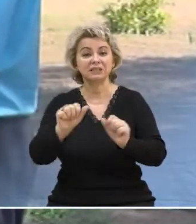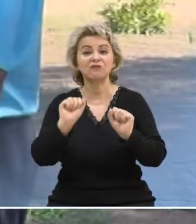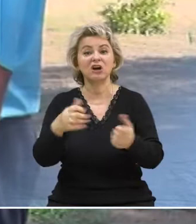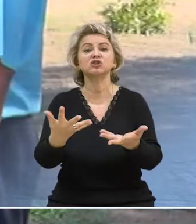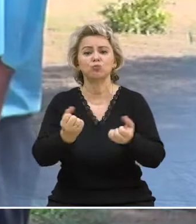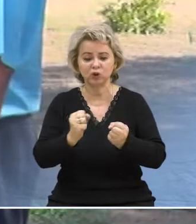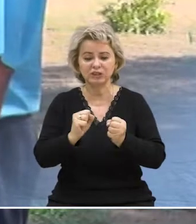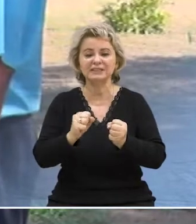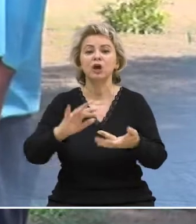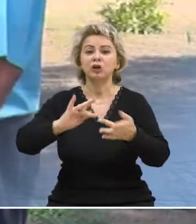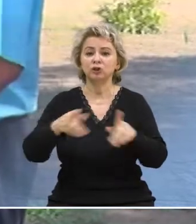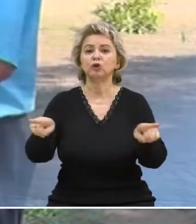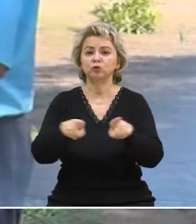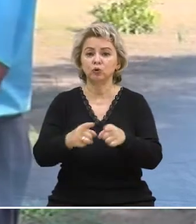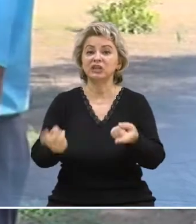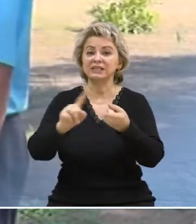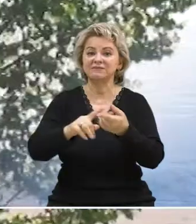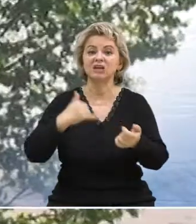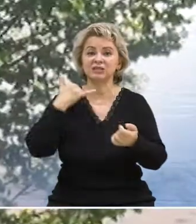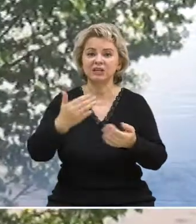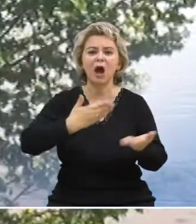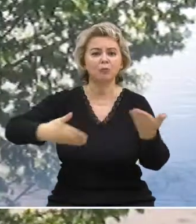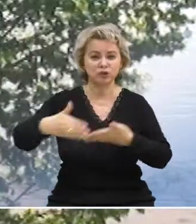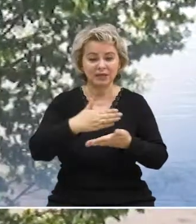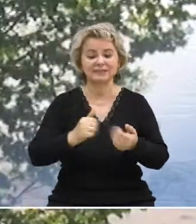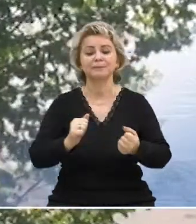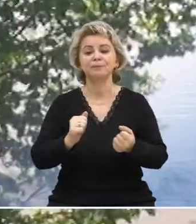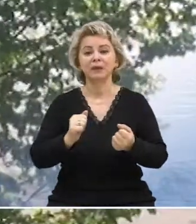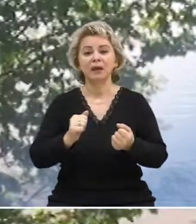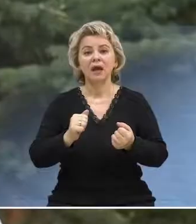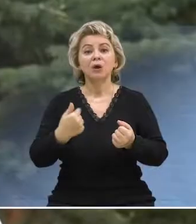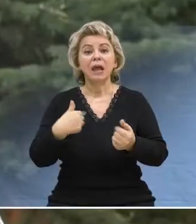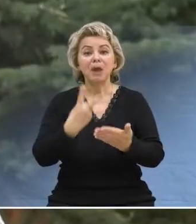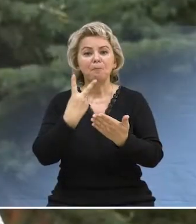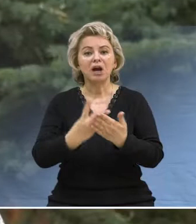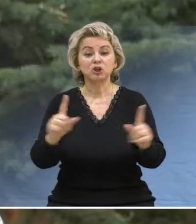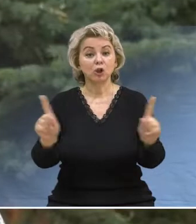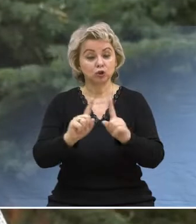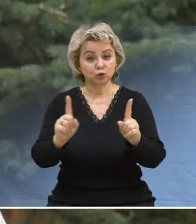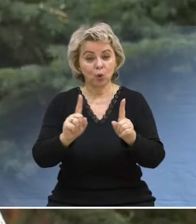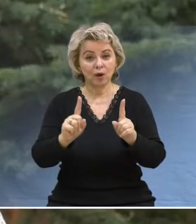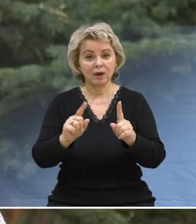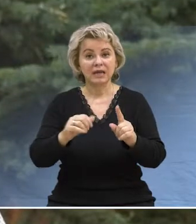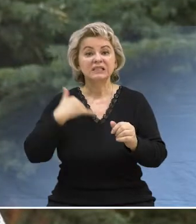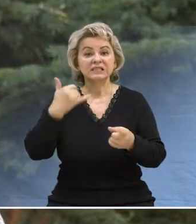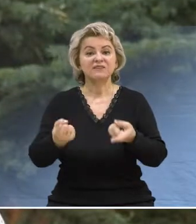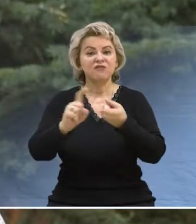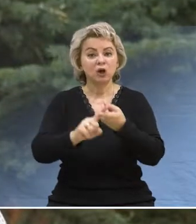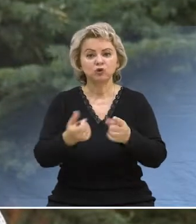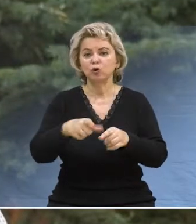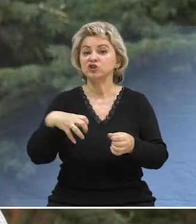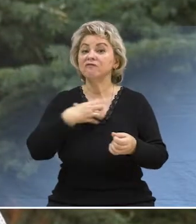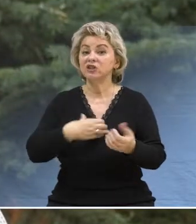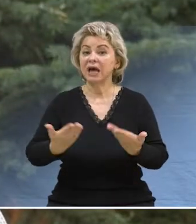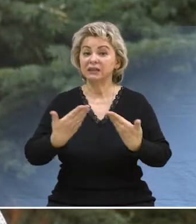получат возможность держать руку на пульсе мировых событий и общаться по устойчивой мобильной связи. Пандемия показала, что мобильная